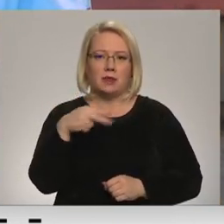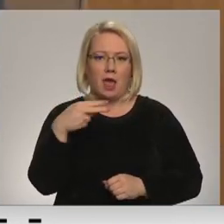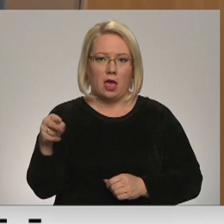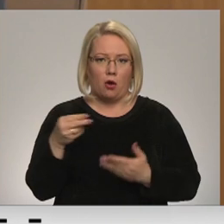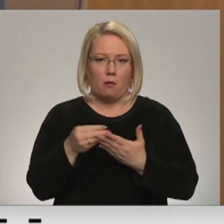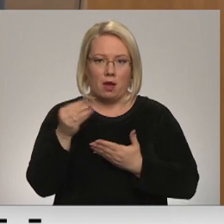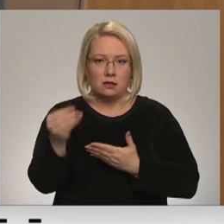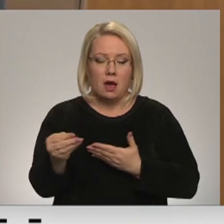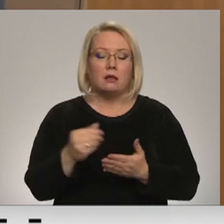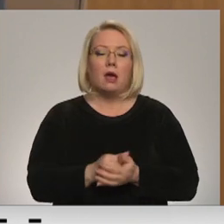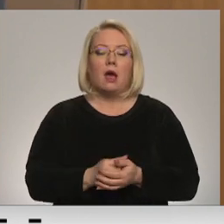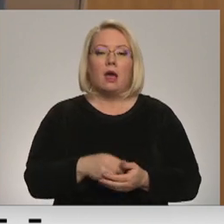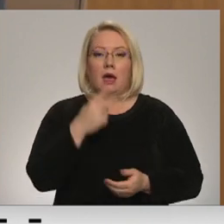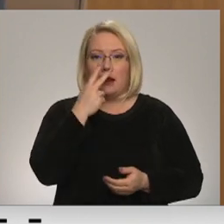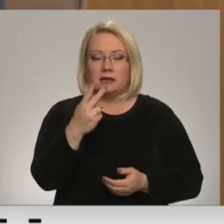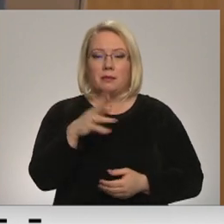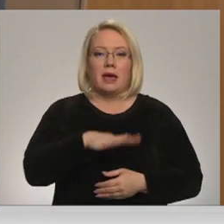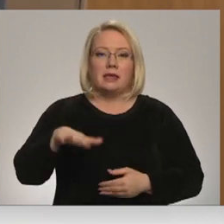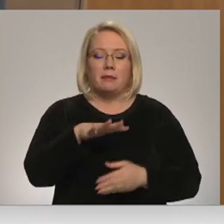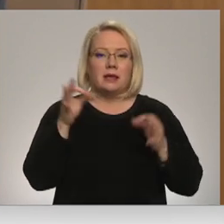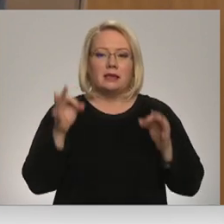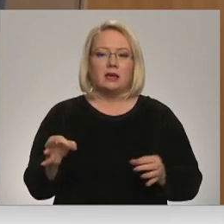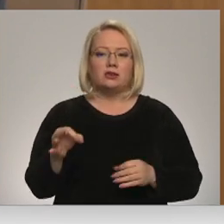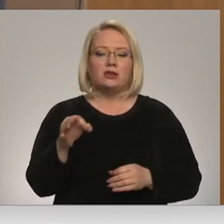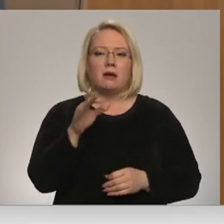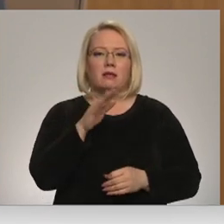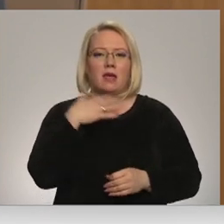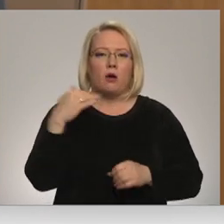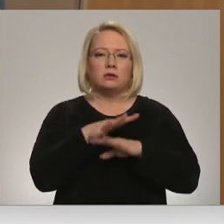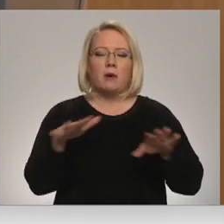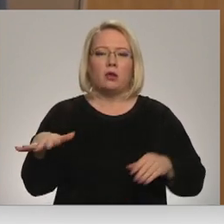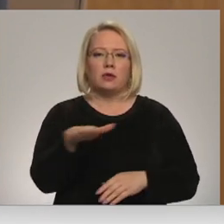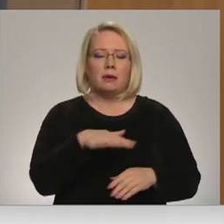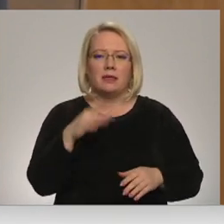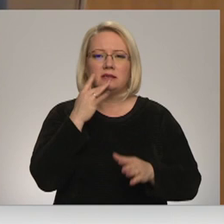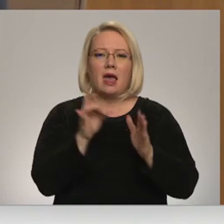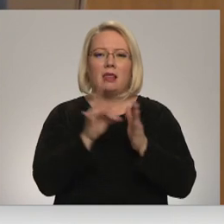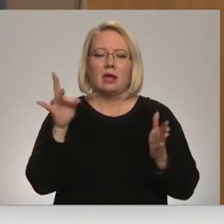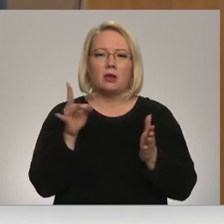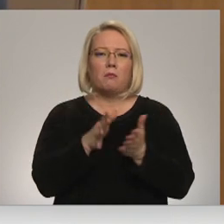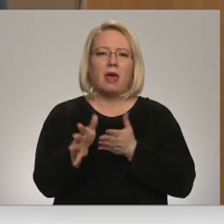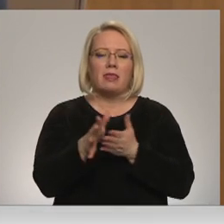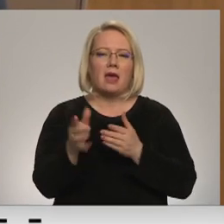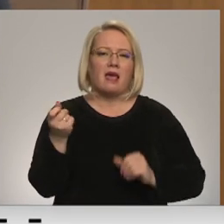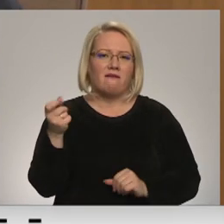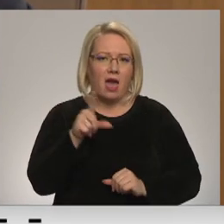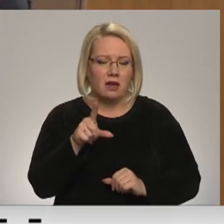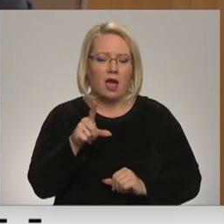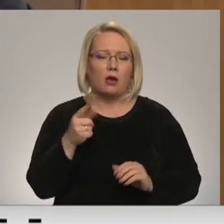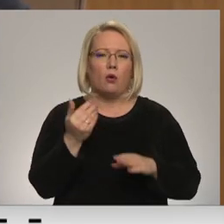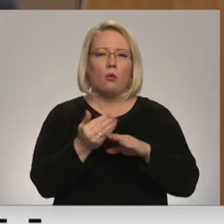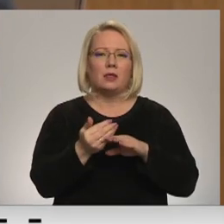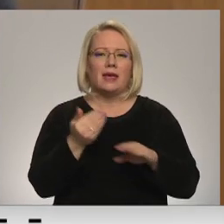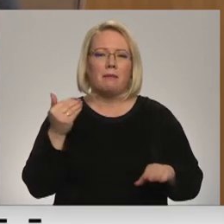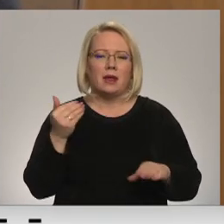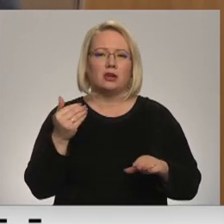ka tieši ģimenes ar bērniem, daudzbērņu ģimenes elektroenerģiju patērē visu vairāk un iepriekšējie tie